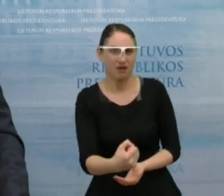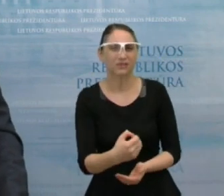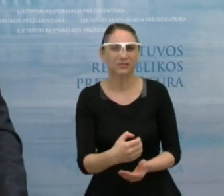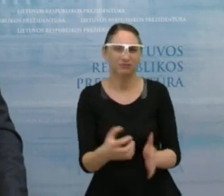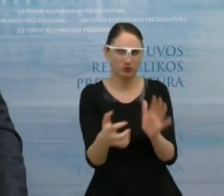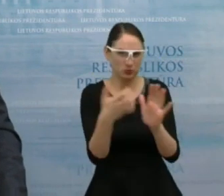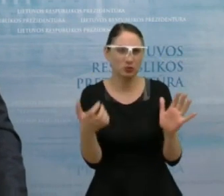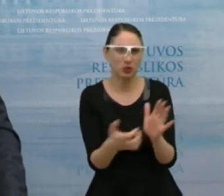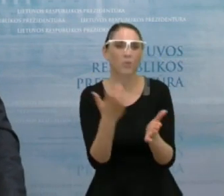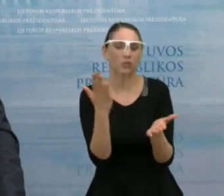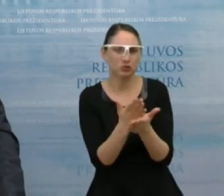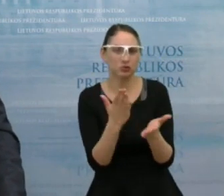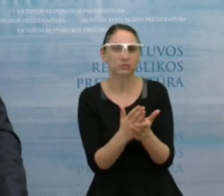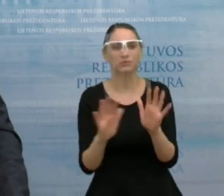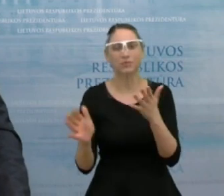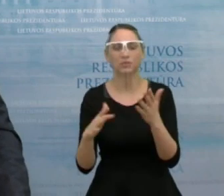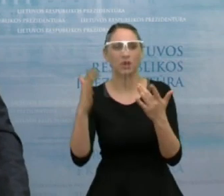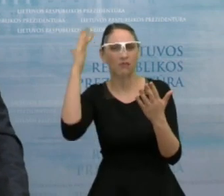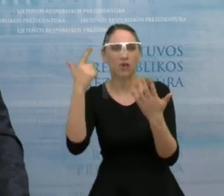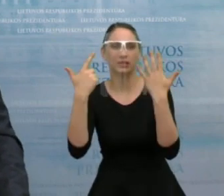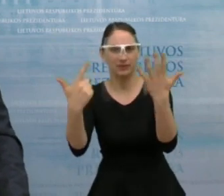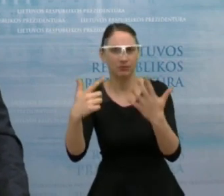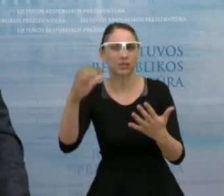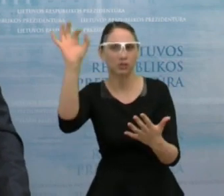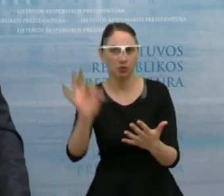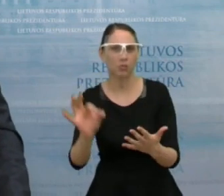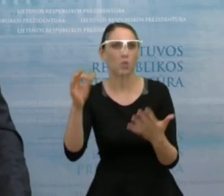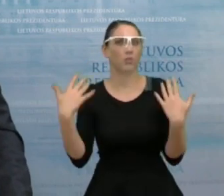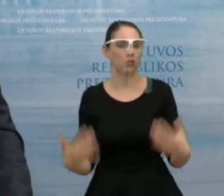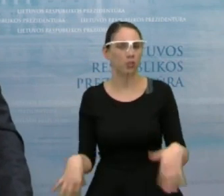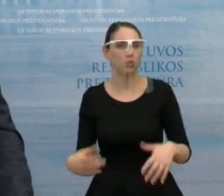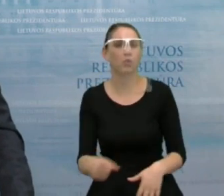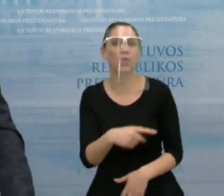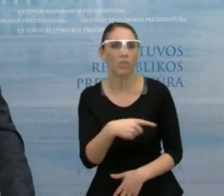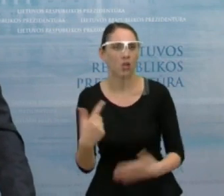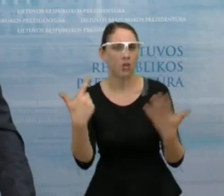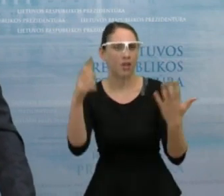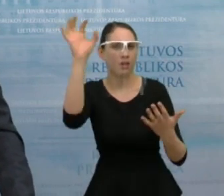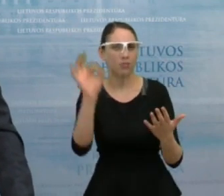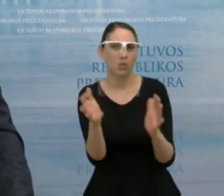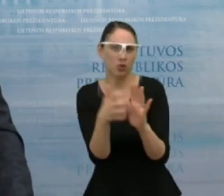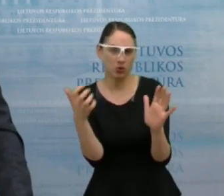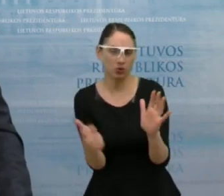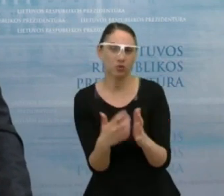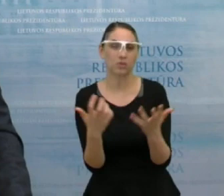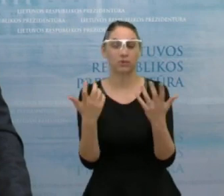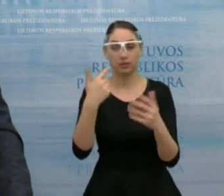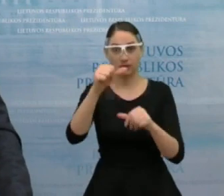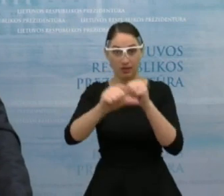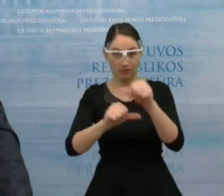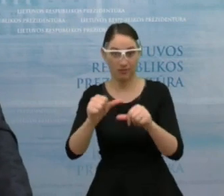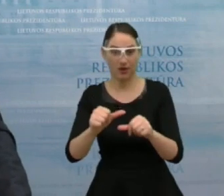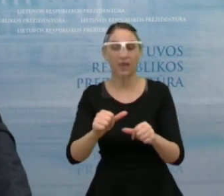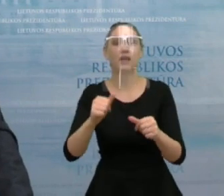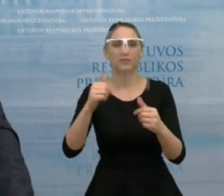jisai planuojama bus 7 procentai, jisai yra pakankamai didelis. Tai be jokios abijonės turint deficitą kitais metais ir